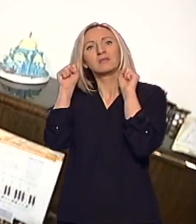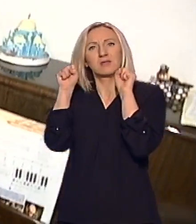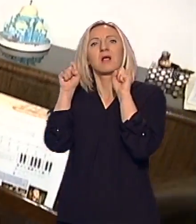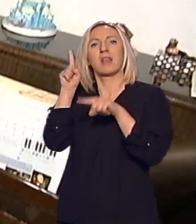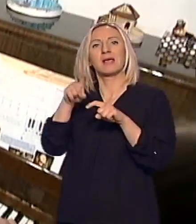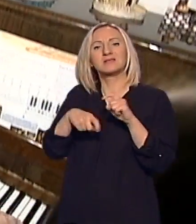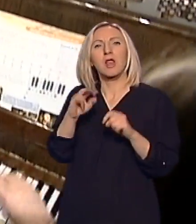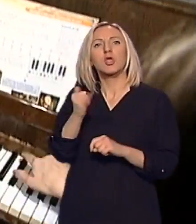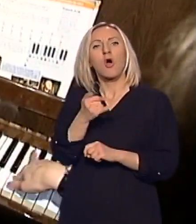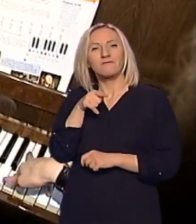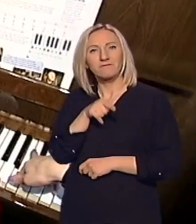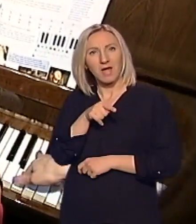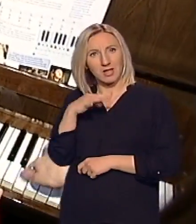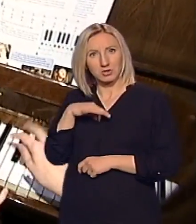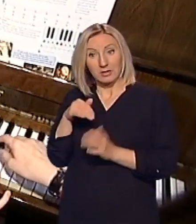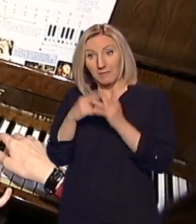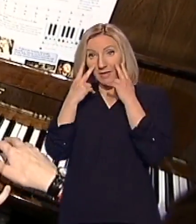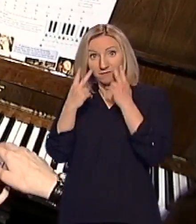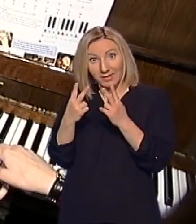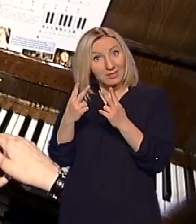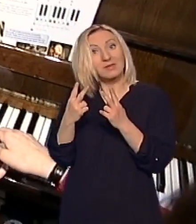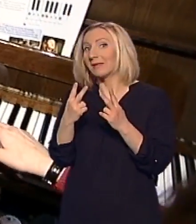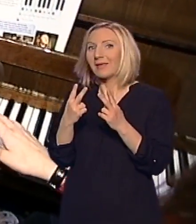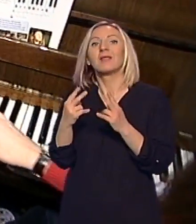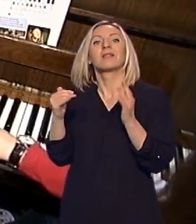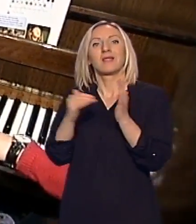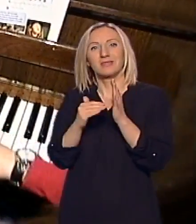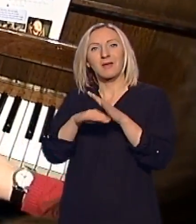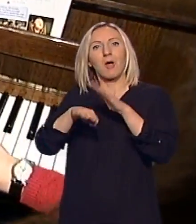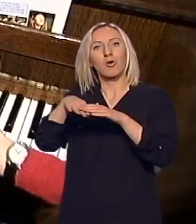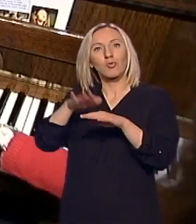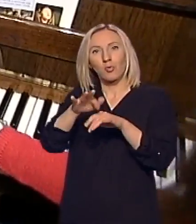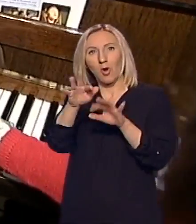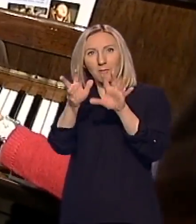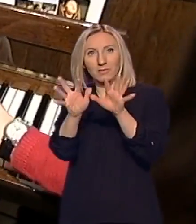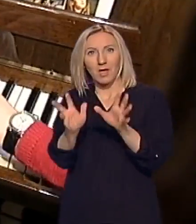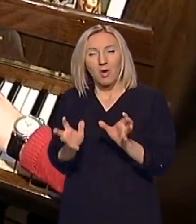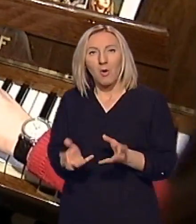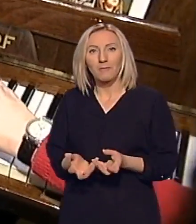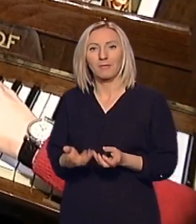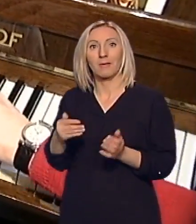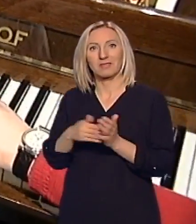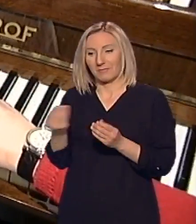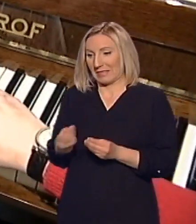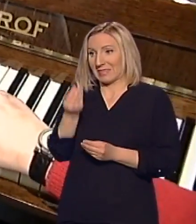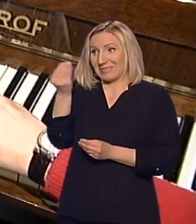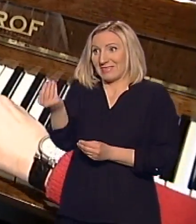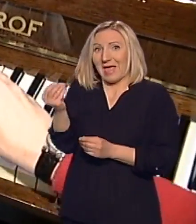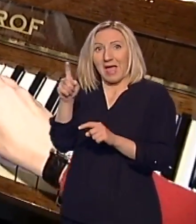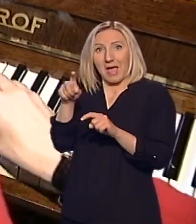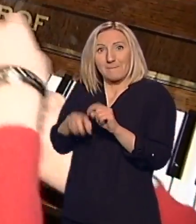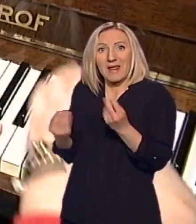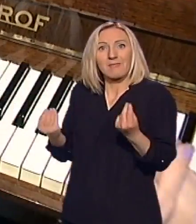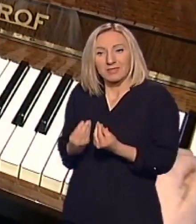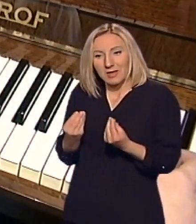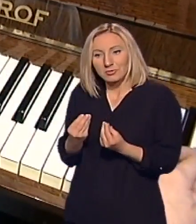Jovana treba da vidi, da treba i da ih opipa rukom, da treba da je pruži neki predmet ili nešto